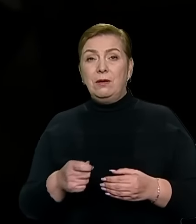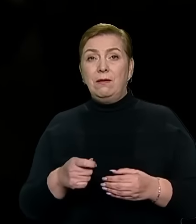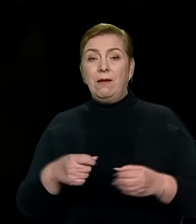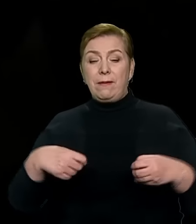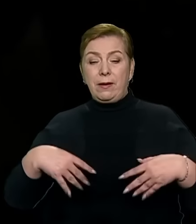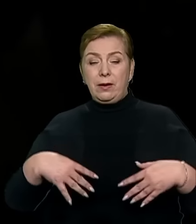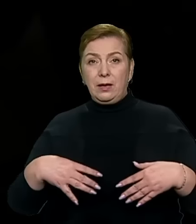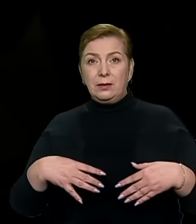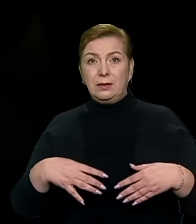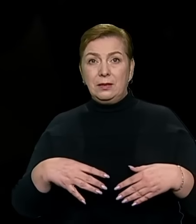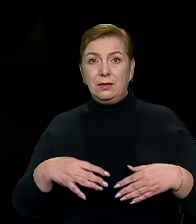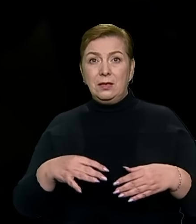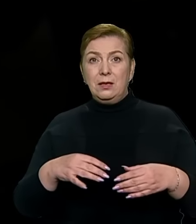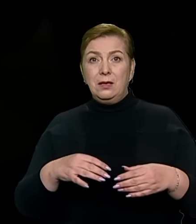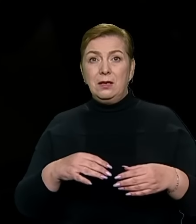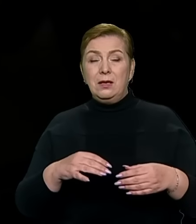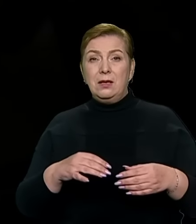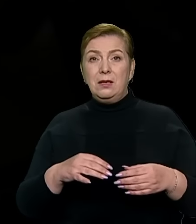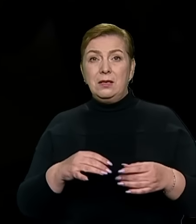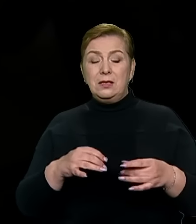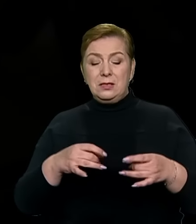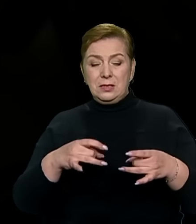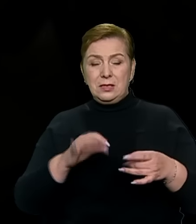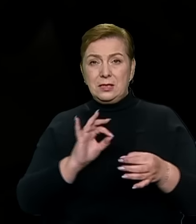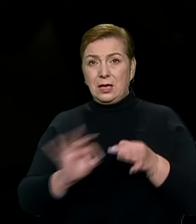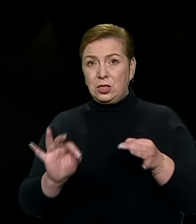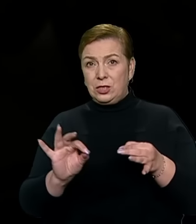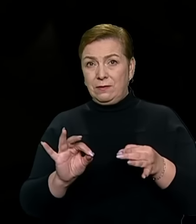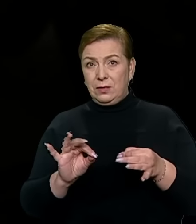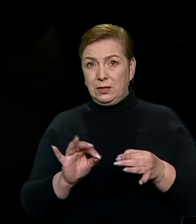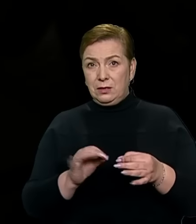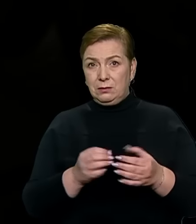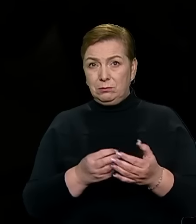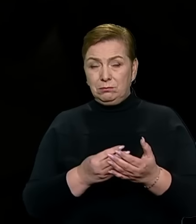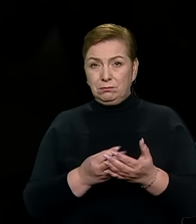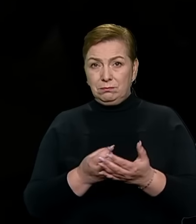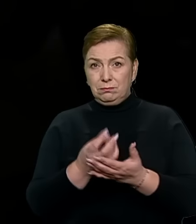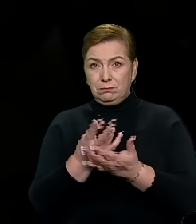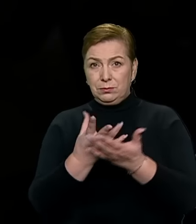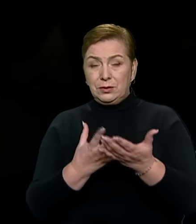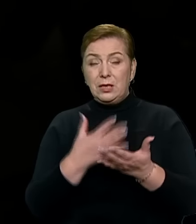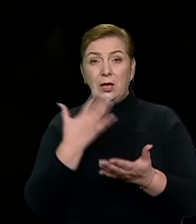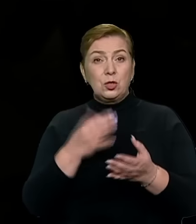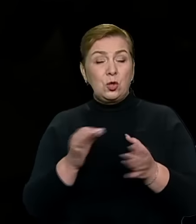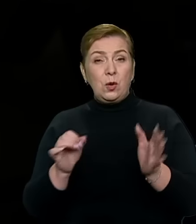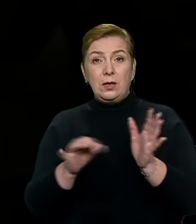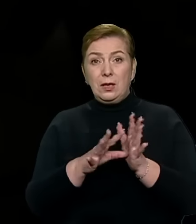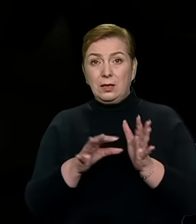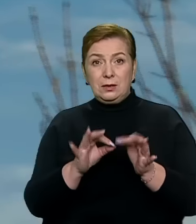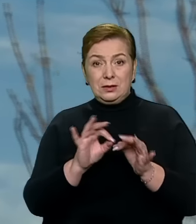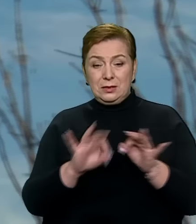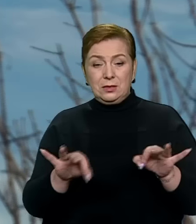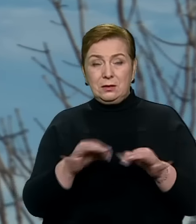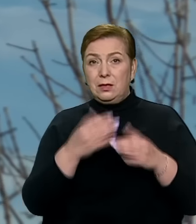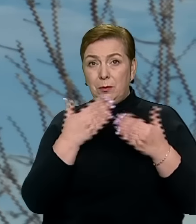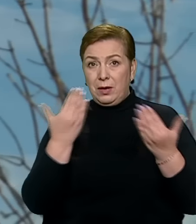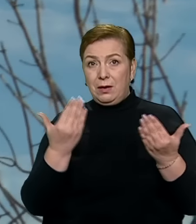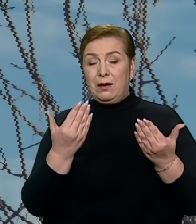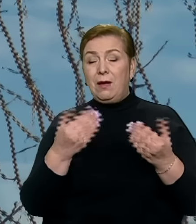живлення, чи нормальне живлення, чи ні. Бо якщо немає живлення, ракета не спрацює.